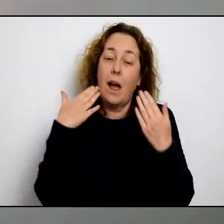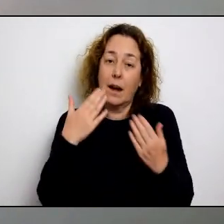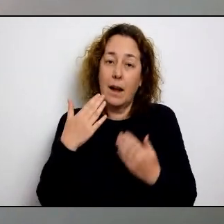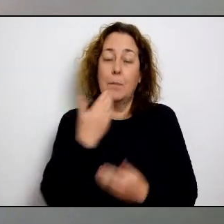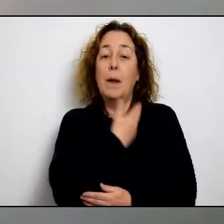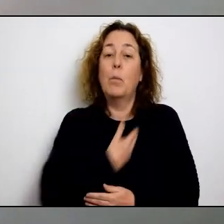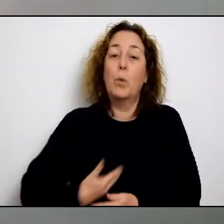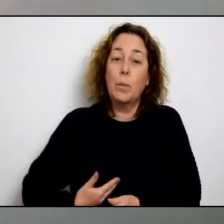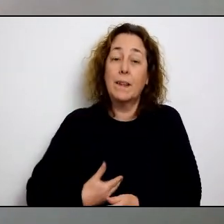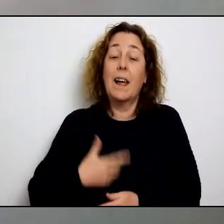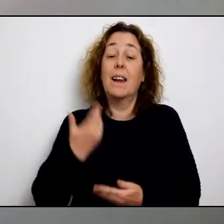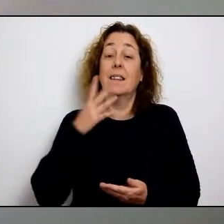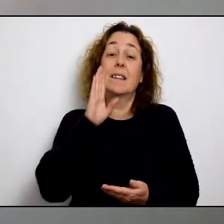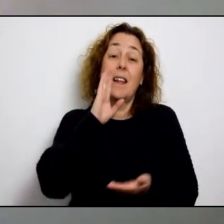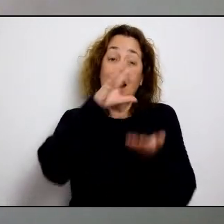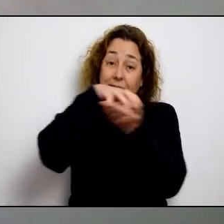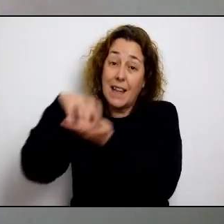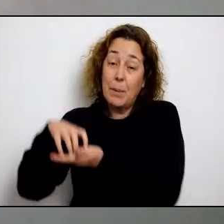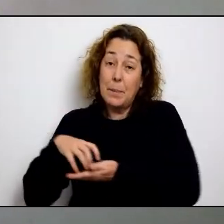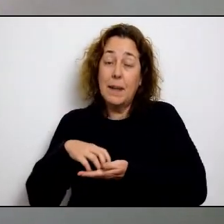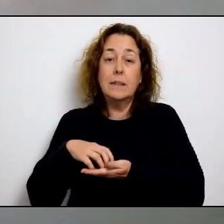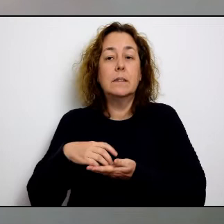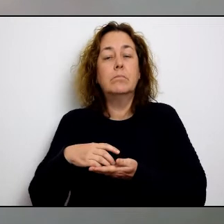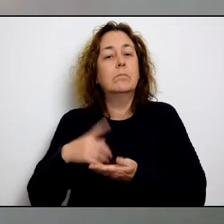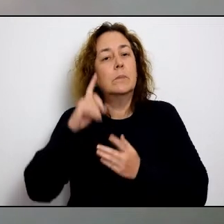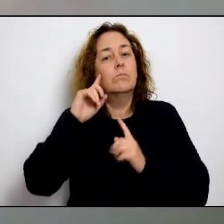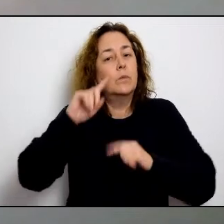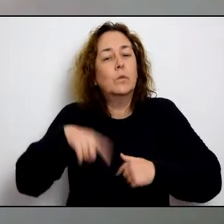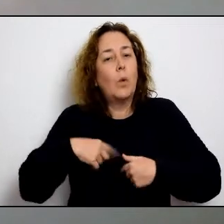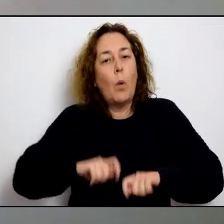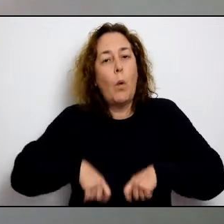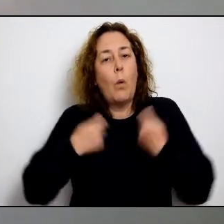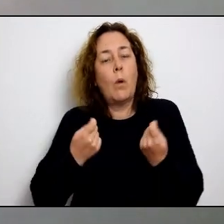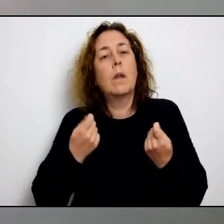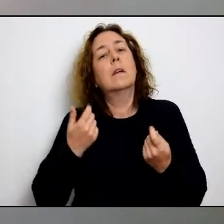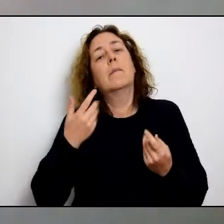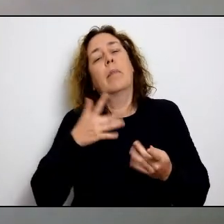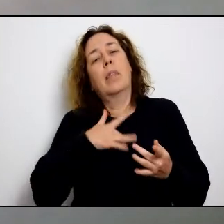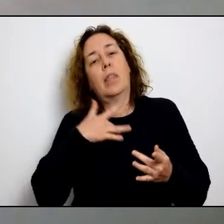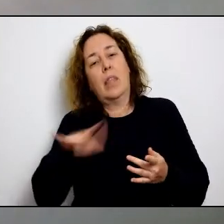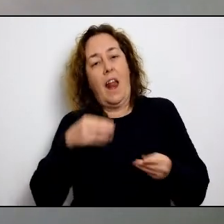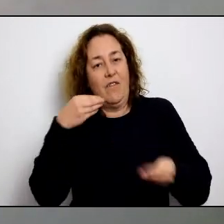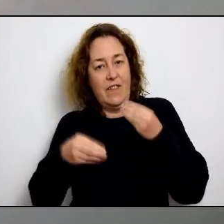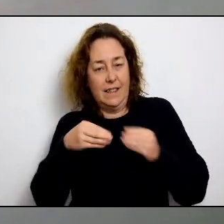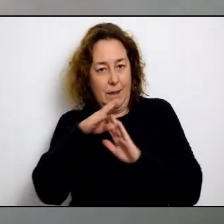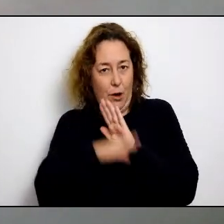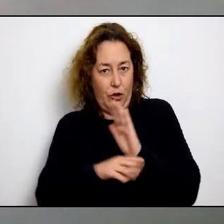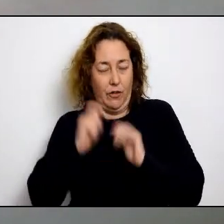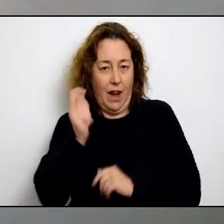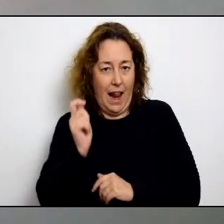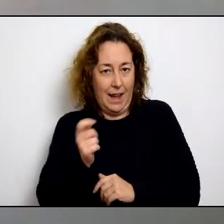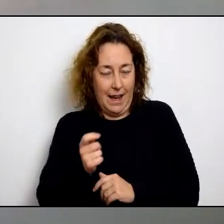qualsevol altre mecanisme. Dit això vull dir que vull tenir també un agraïment cap a aquells propietaris d'aquests establiments